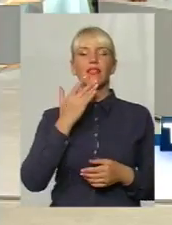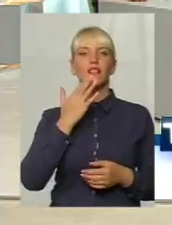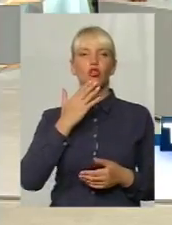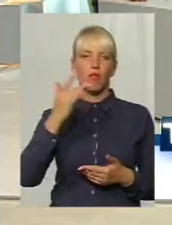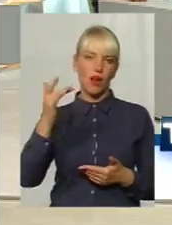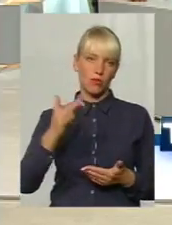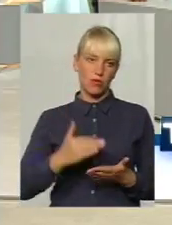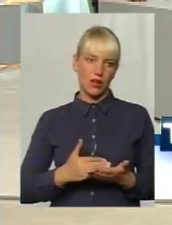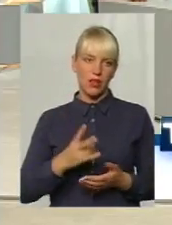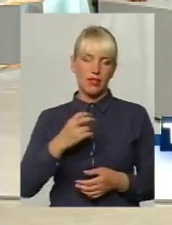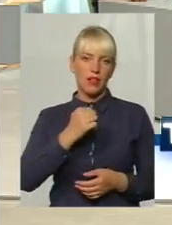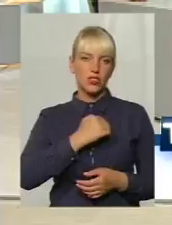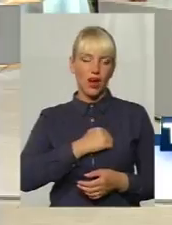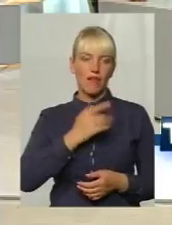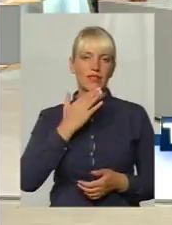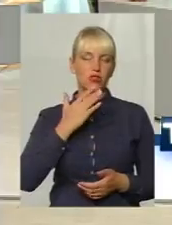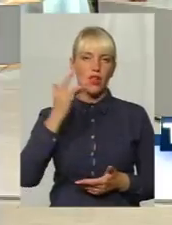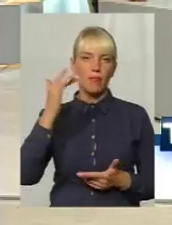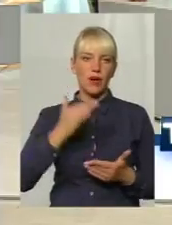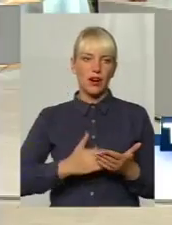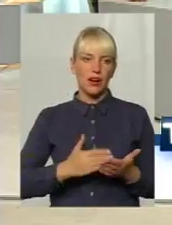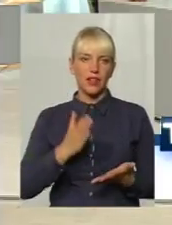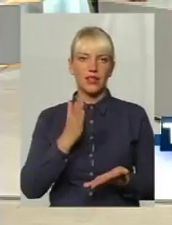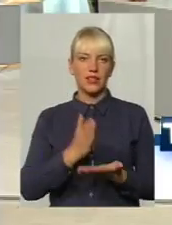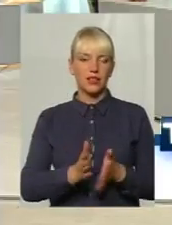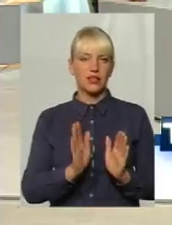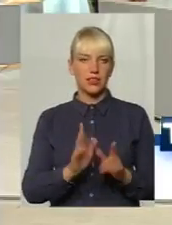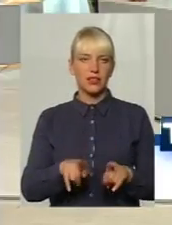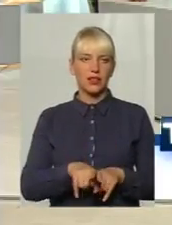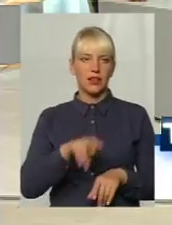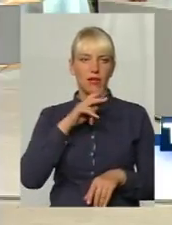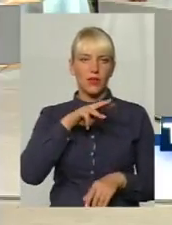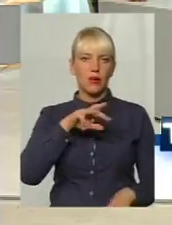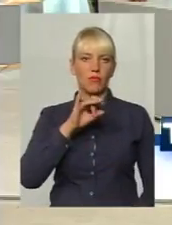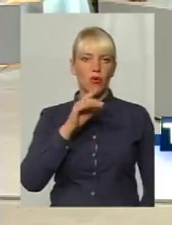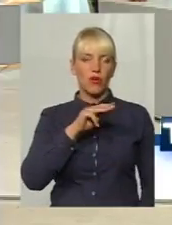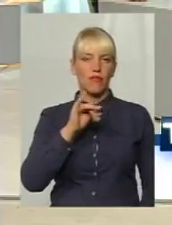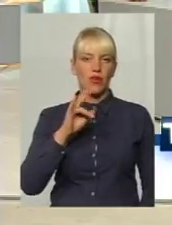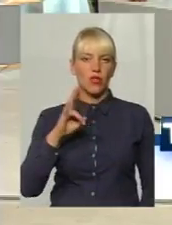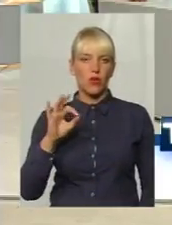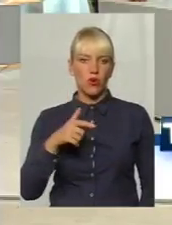переліку. На жаль, національному переліку міститься лише такий препарат, як морфіно-гідрохлорід.